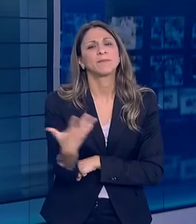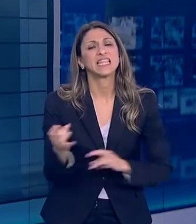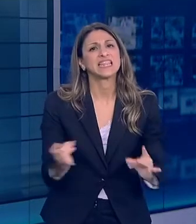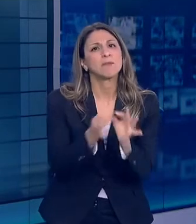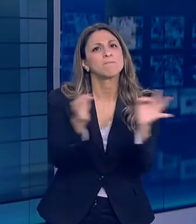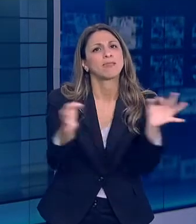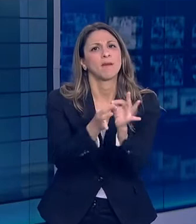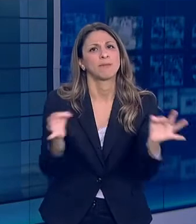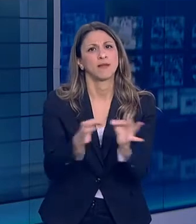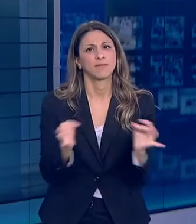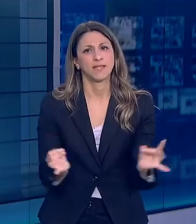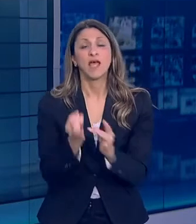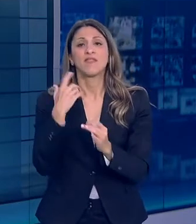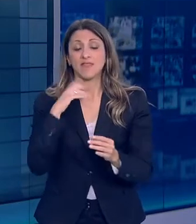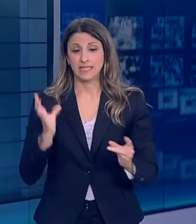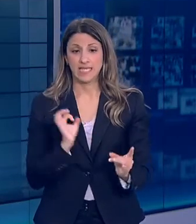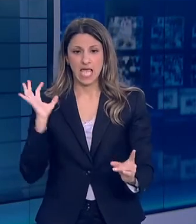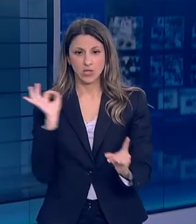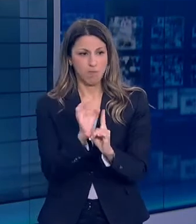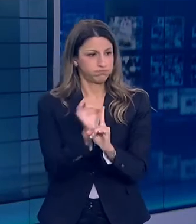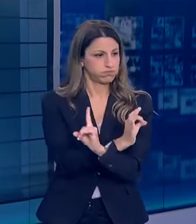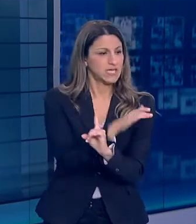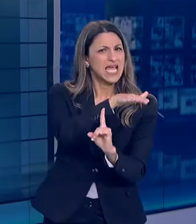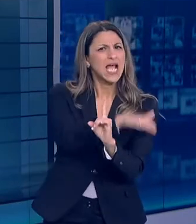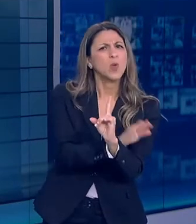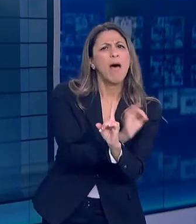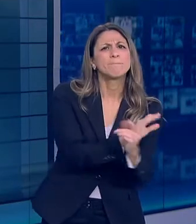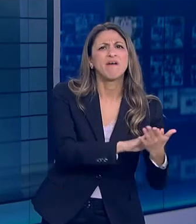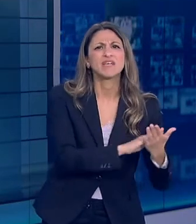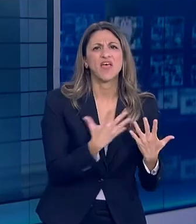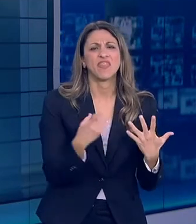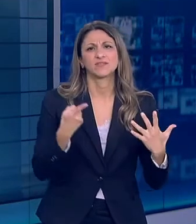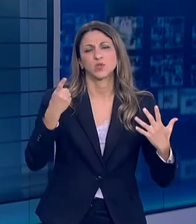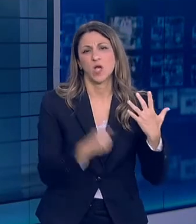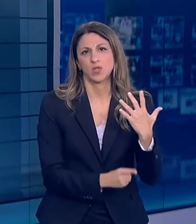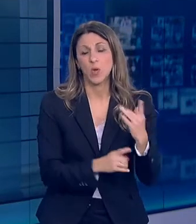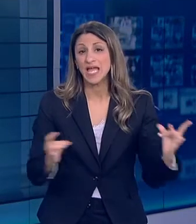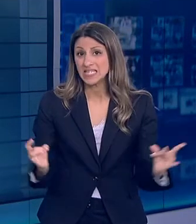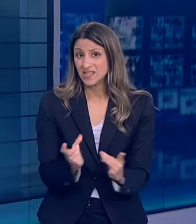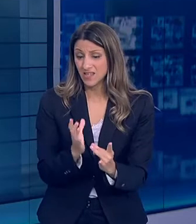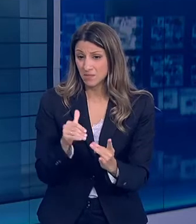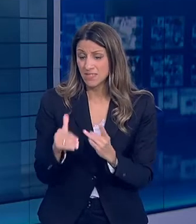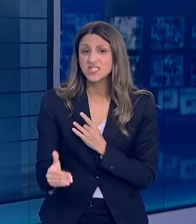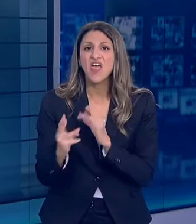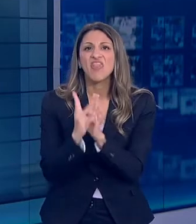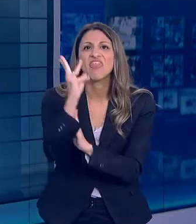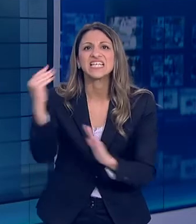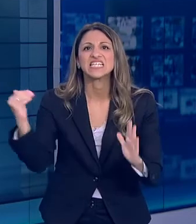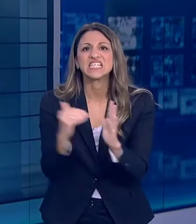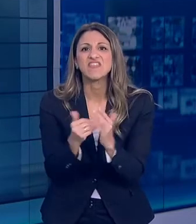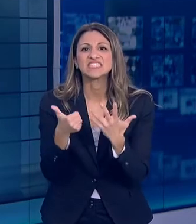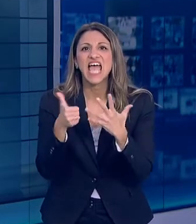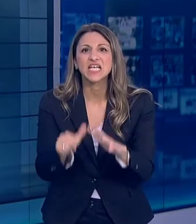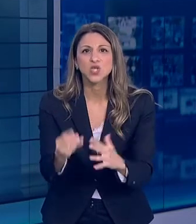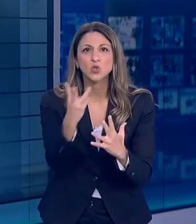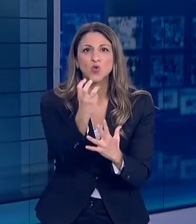δηλαδή μια μείωση των επαφών του πληθυσμού περίπου 10% ο αριθμός των θανάτων θα έχει μια μέση τιμή 13.685